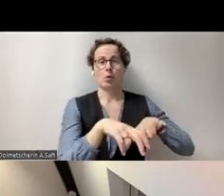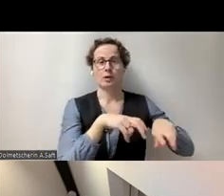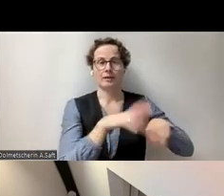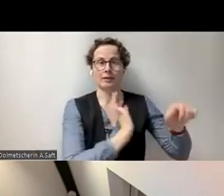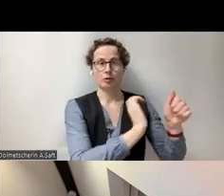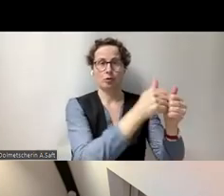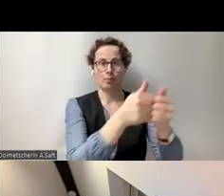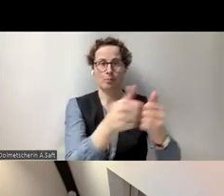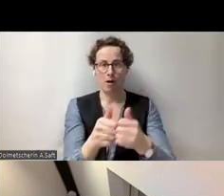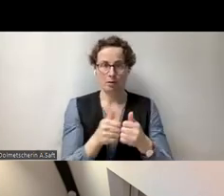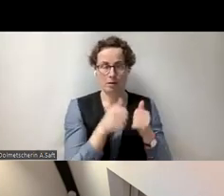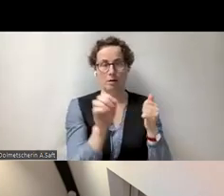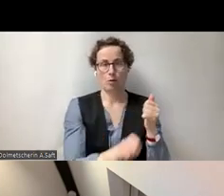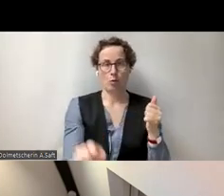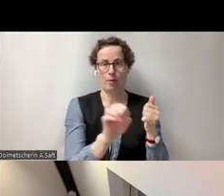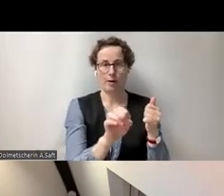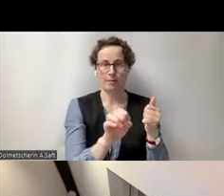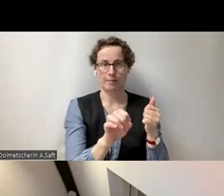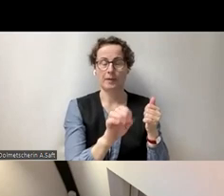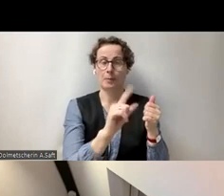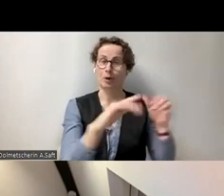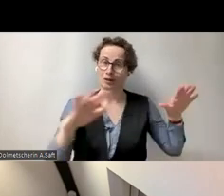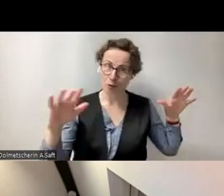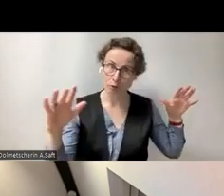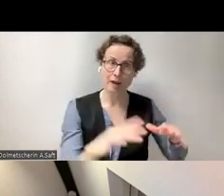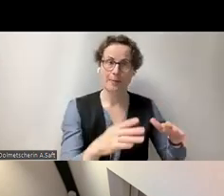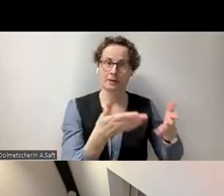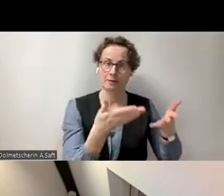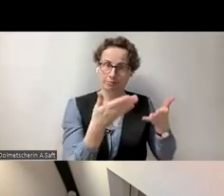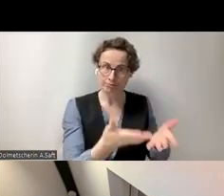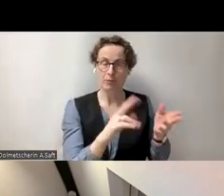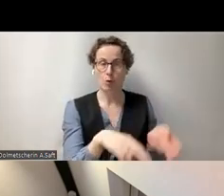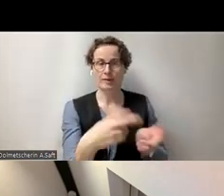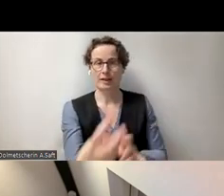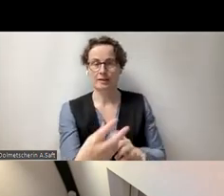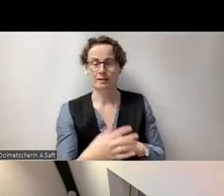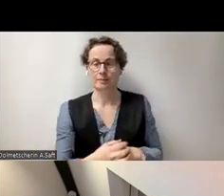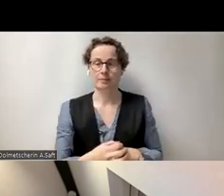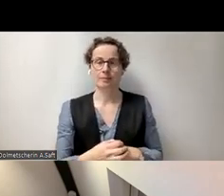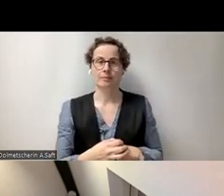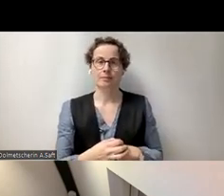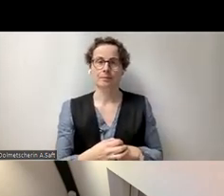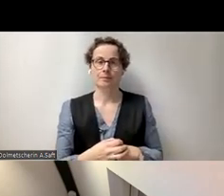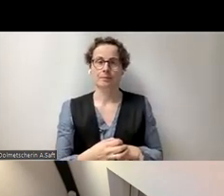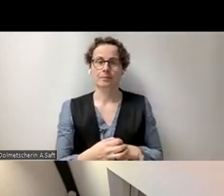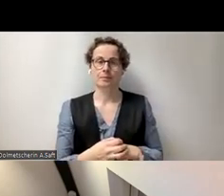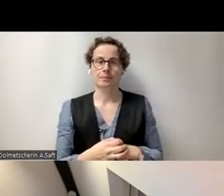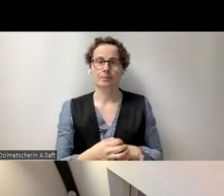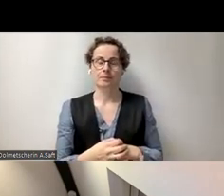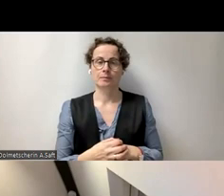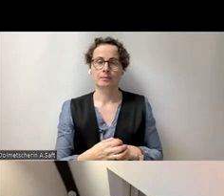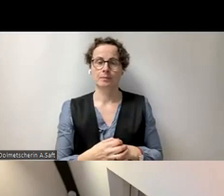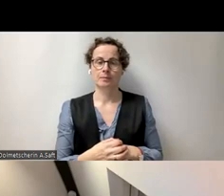Europa zusammengetragen und angeleitet wird es von der